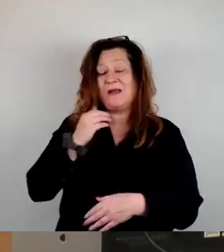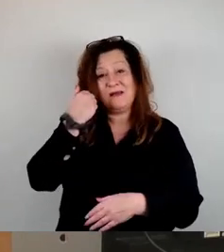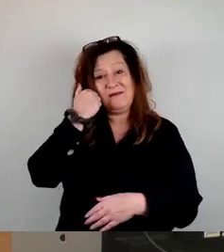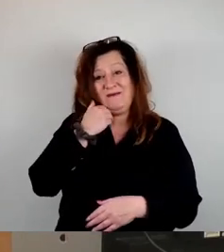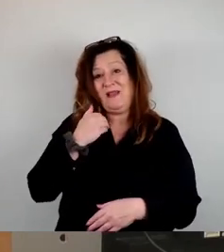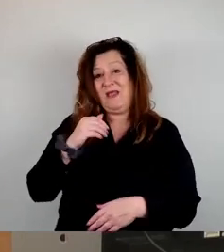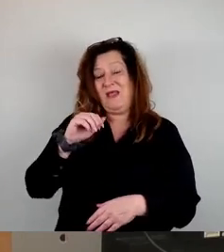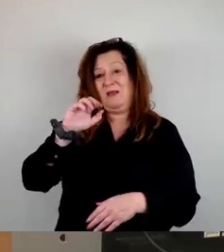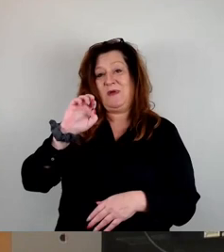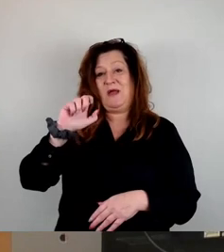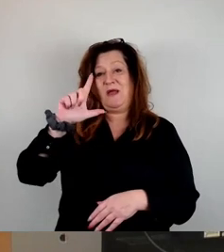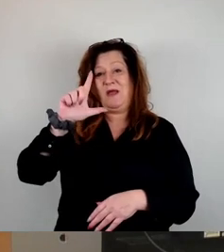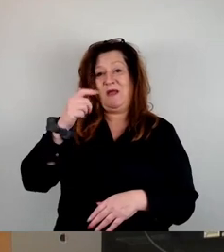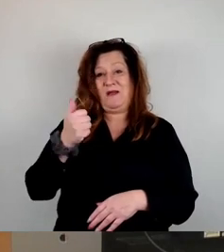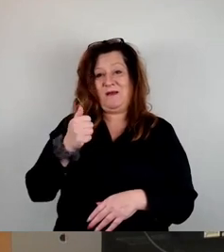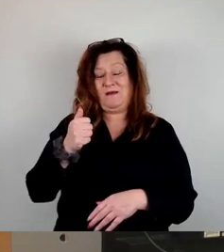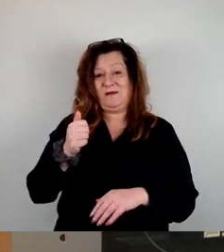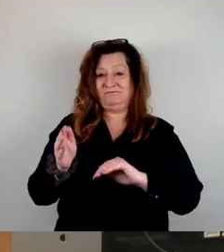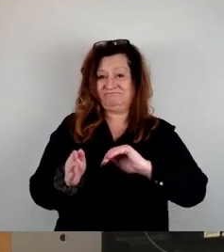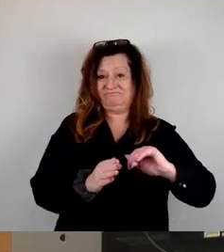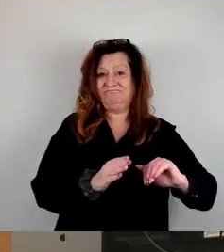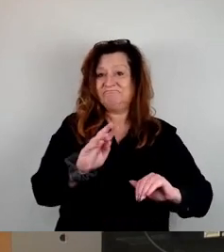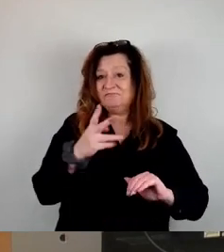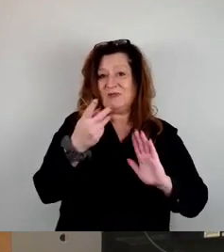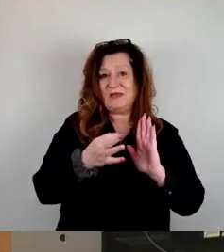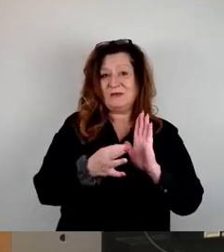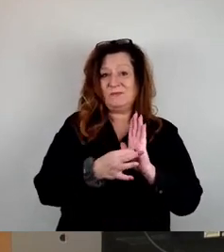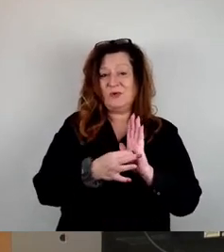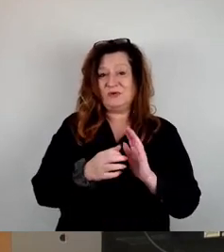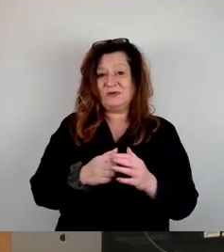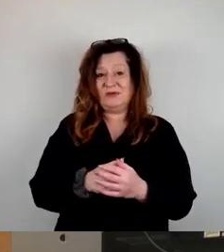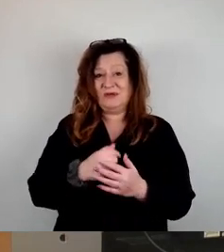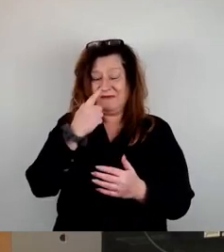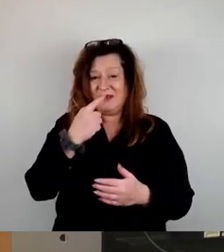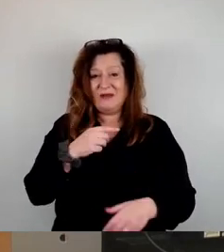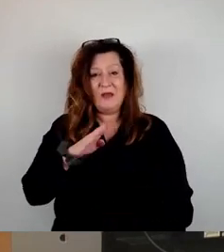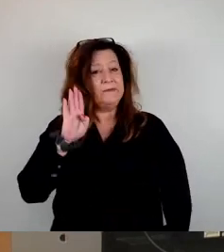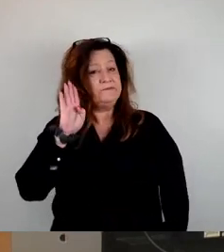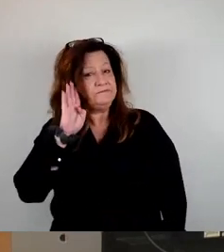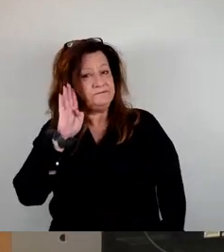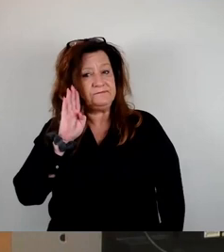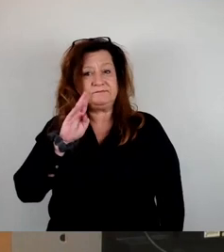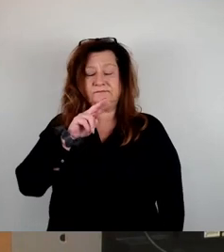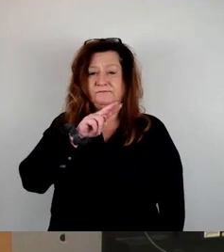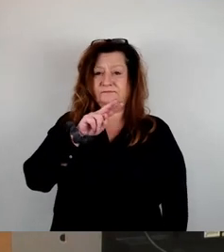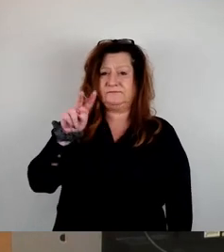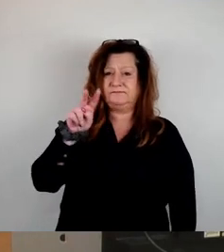Als zweites, wenn ich so das wieder höre und sehe, frage ich mich,